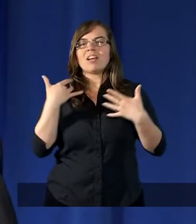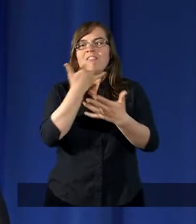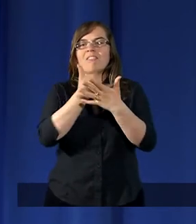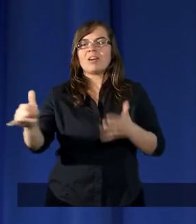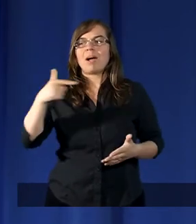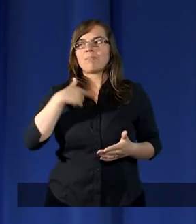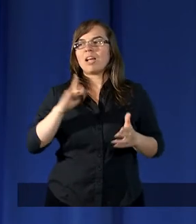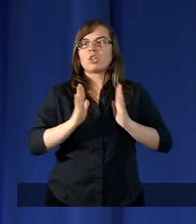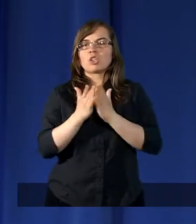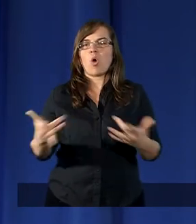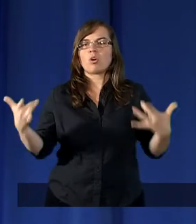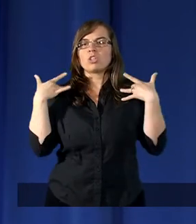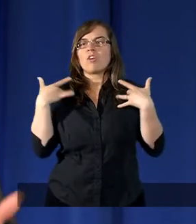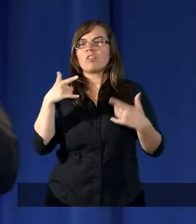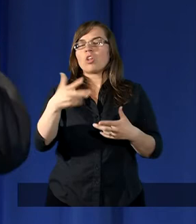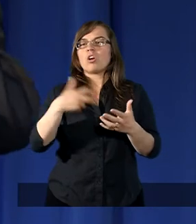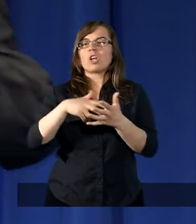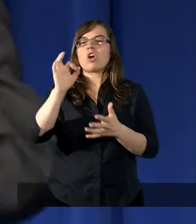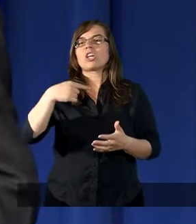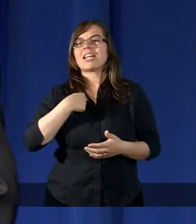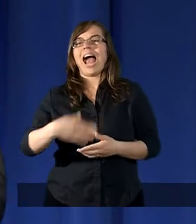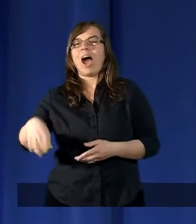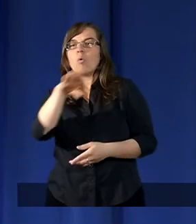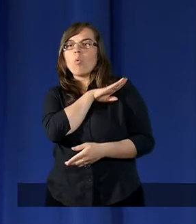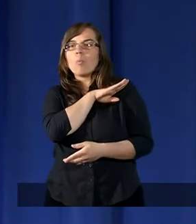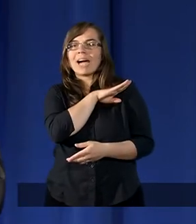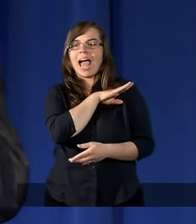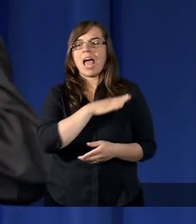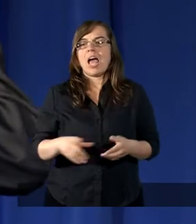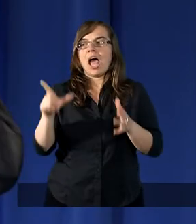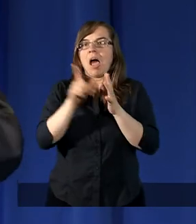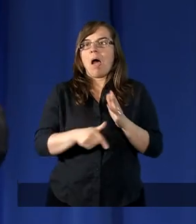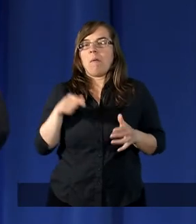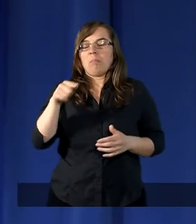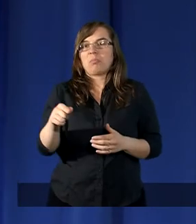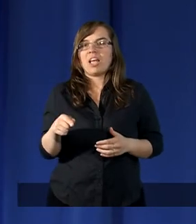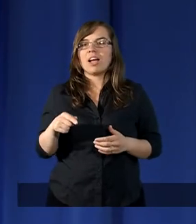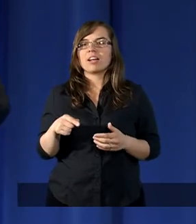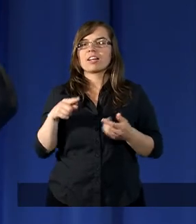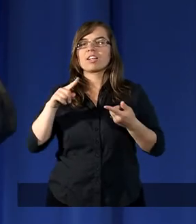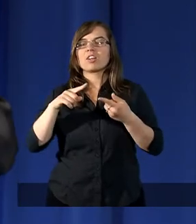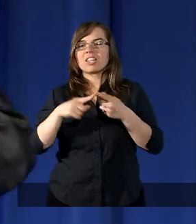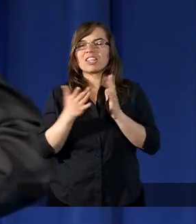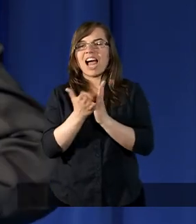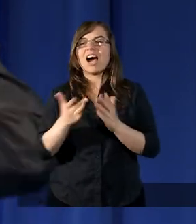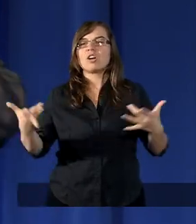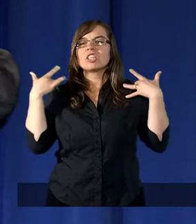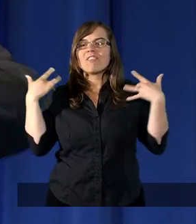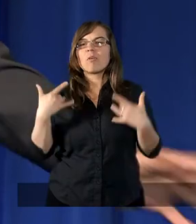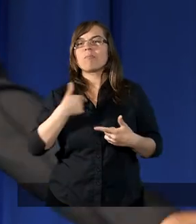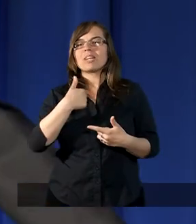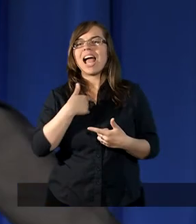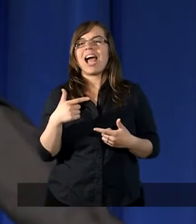masz mnie z ksiąg żywota. To nie chodziło, ja umrę, ale w ten sensie z ksiąg żywota to